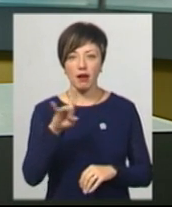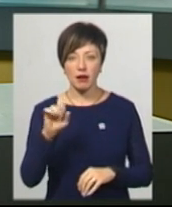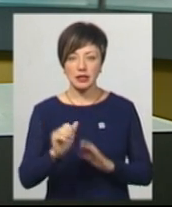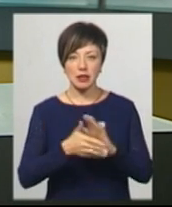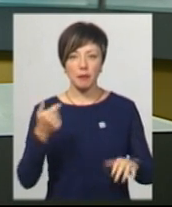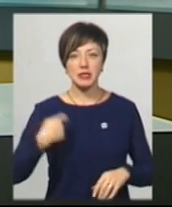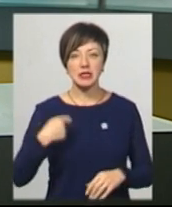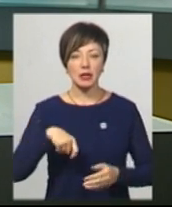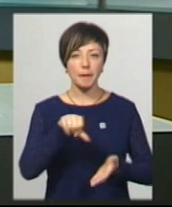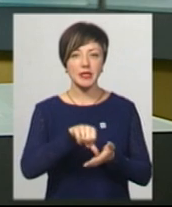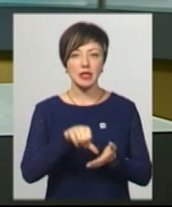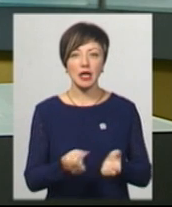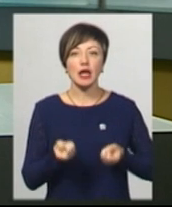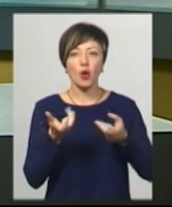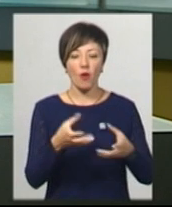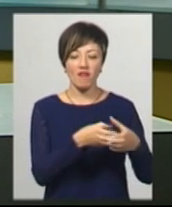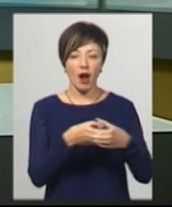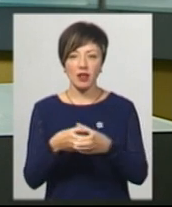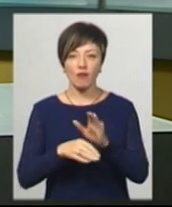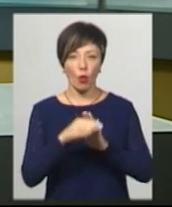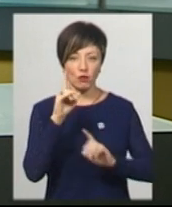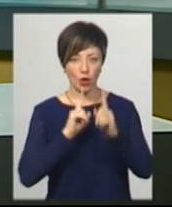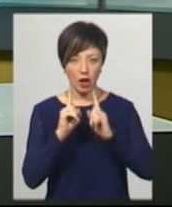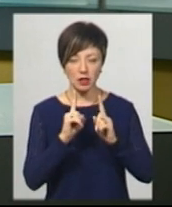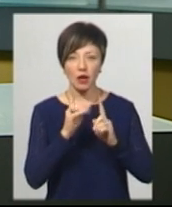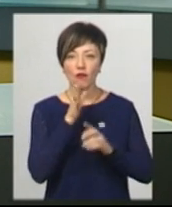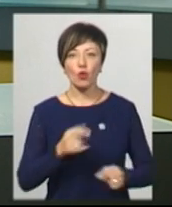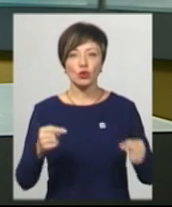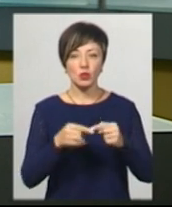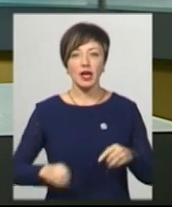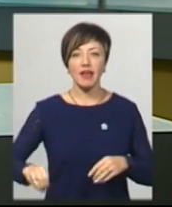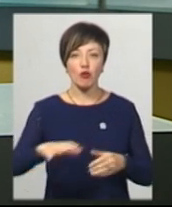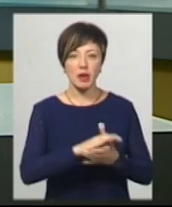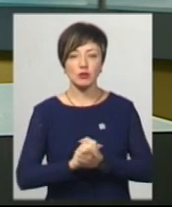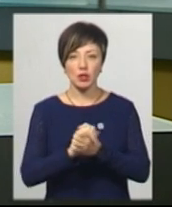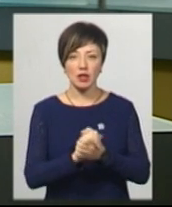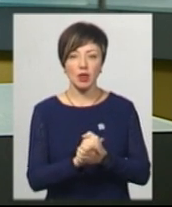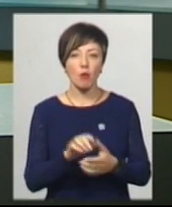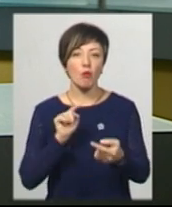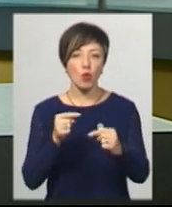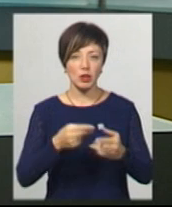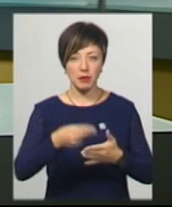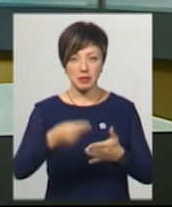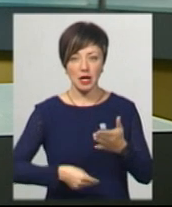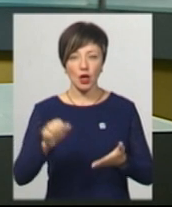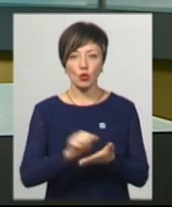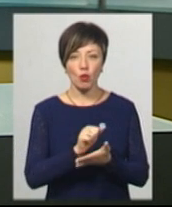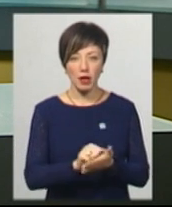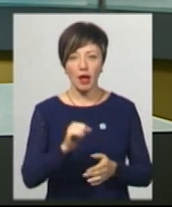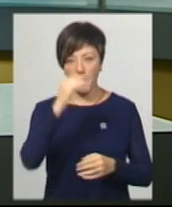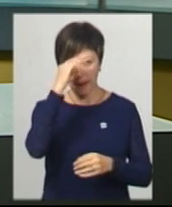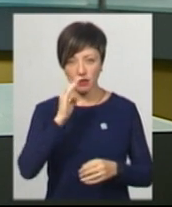президента представники кількох фракцій Верховної Ради. Водночас Європейська Солідарність виступила проти підписання документа, а